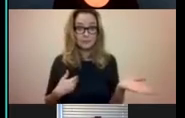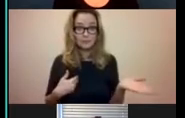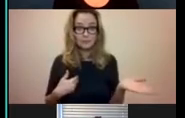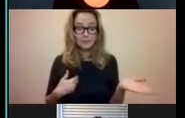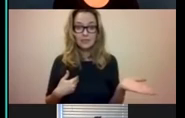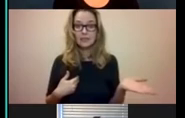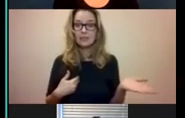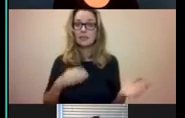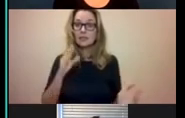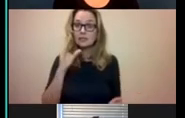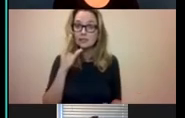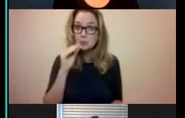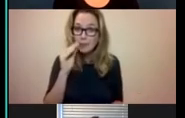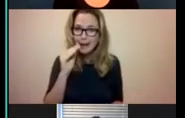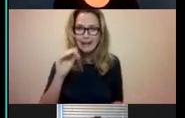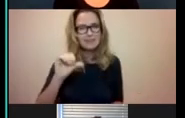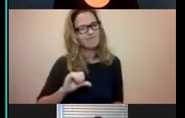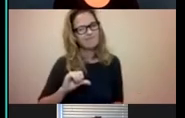Mijn spraakvermogen was heel slecht.